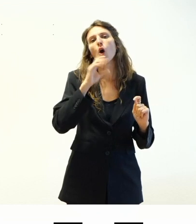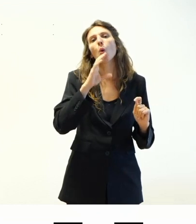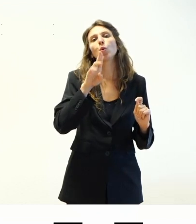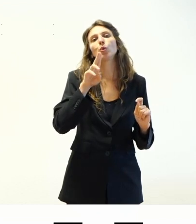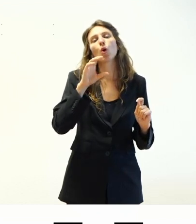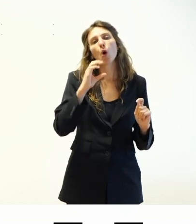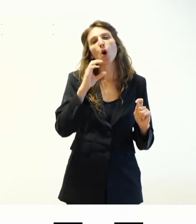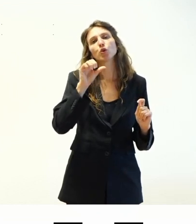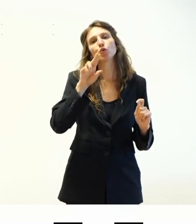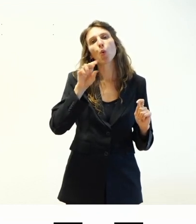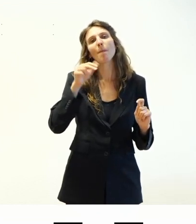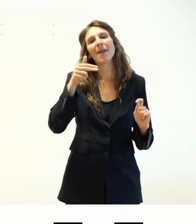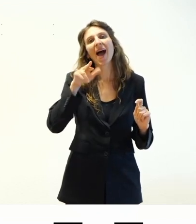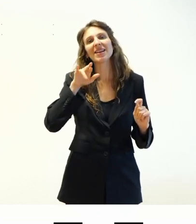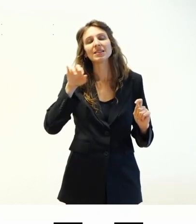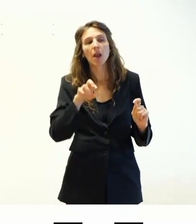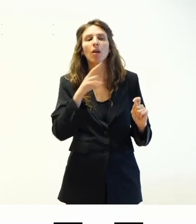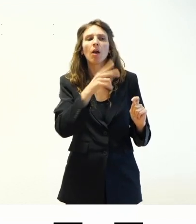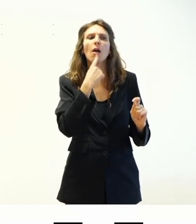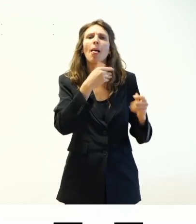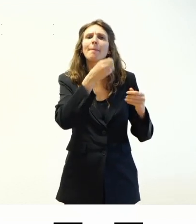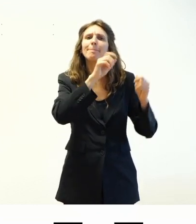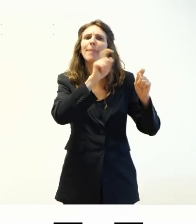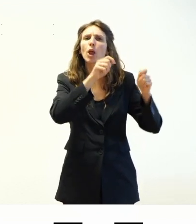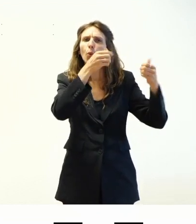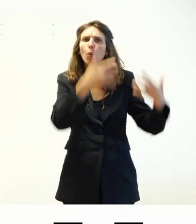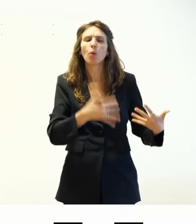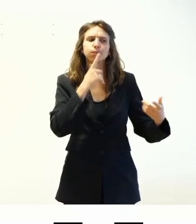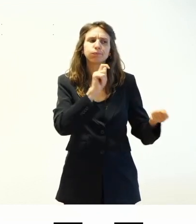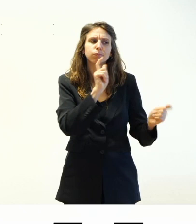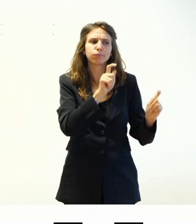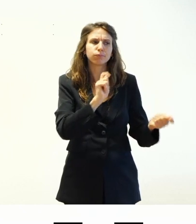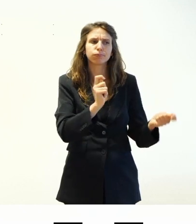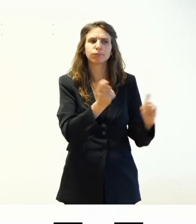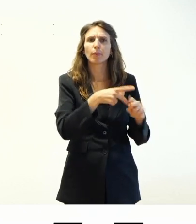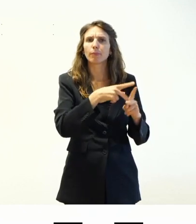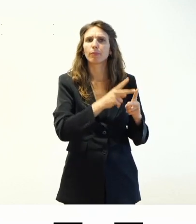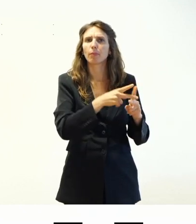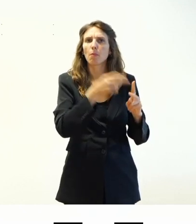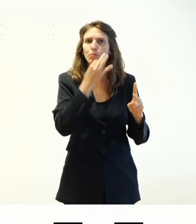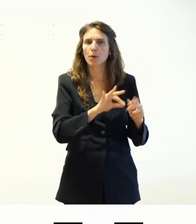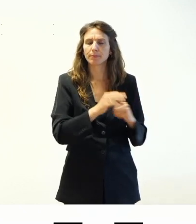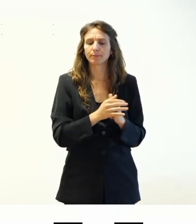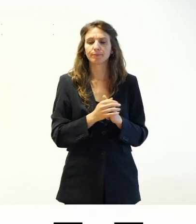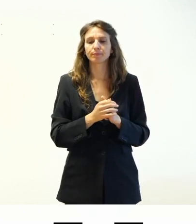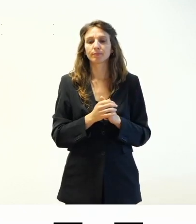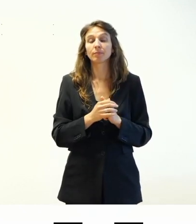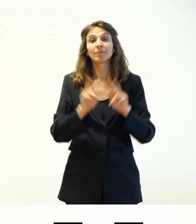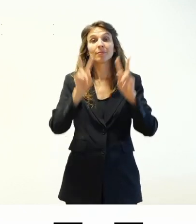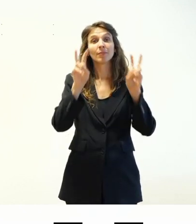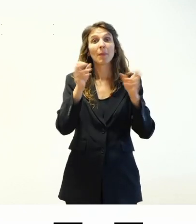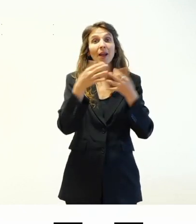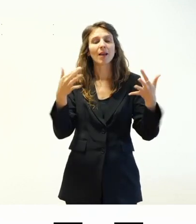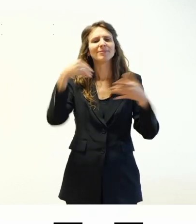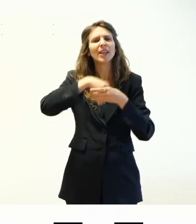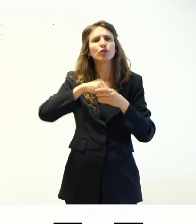andare nel menu andare a gestire i menu e i widget che possono andare a modificare le impostazioni. Un tema classico da cosa